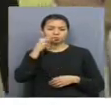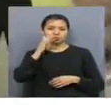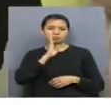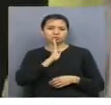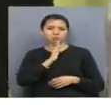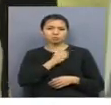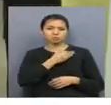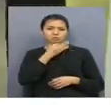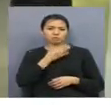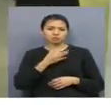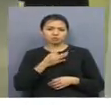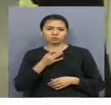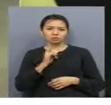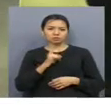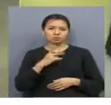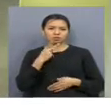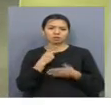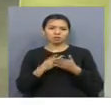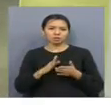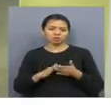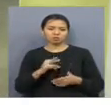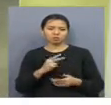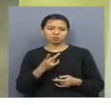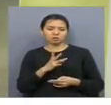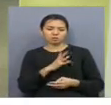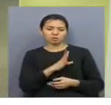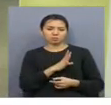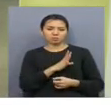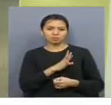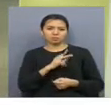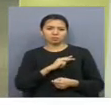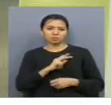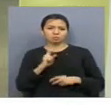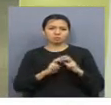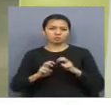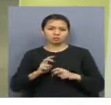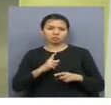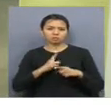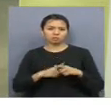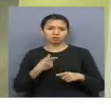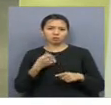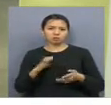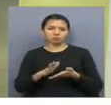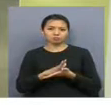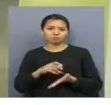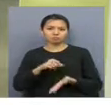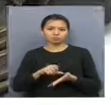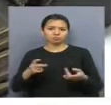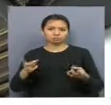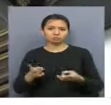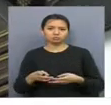сәттеріңізде берілік қоймаңызды. Менің кейінесім жұмыс пен қамты ұрталығына барып, жұмыс сіздеп, сонымен қатар грандтарға қол жеткізіміздер.